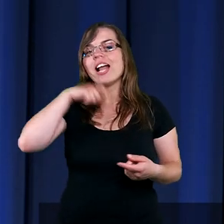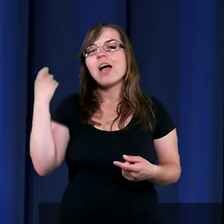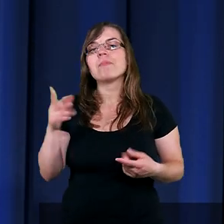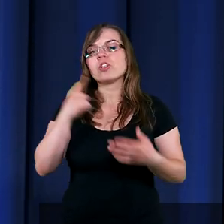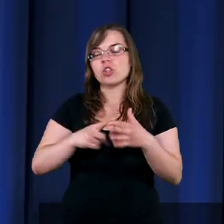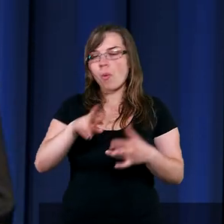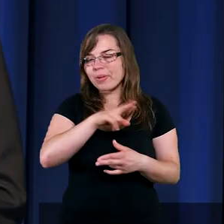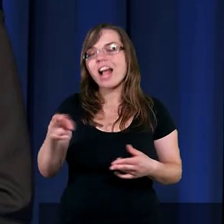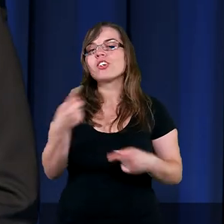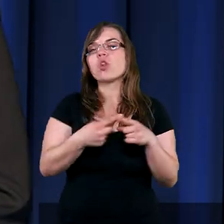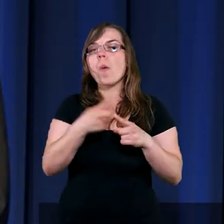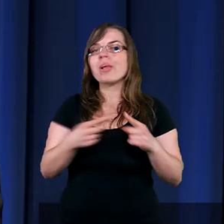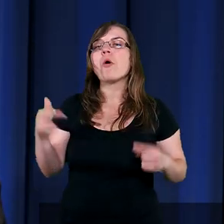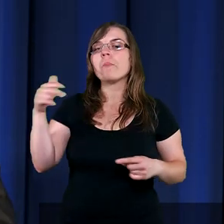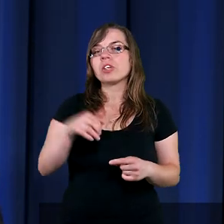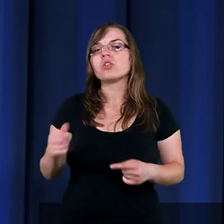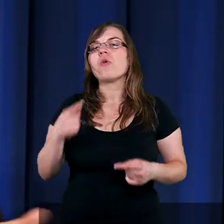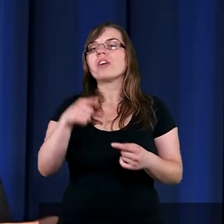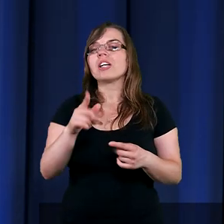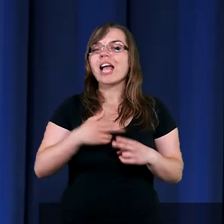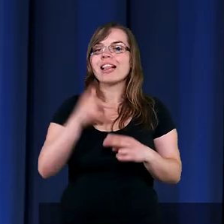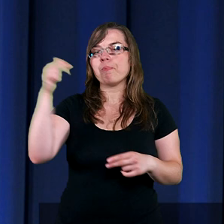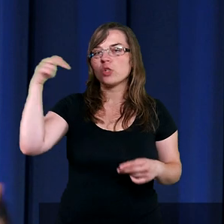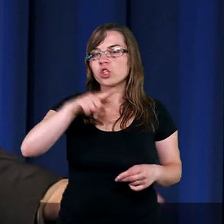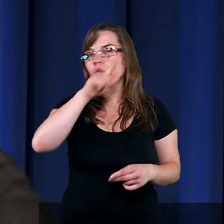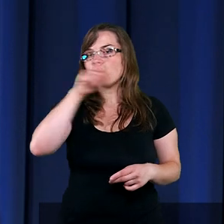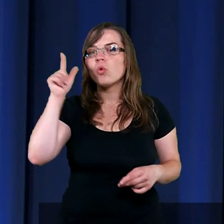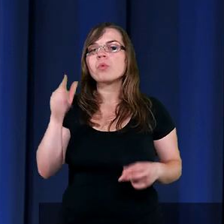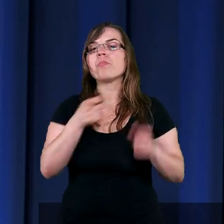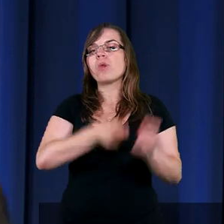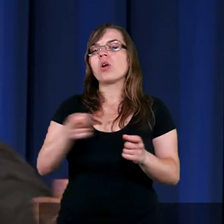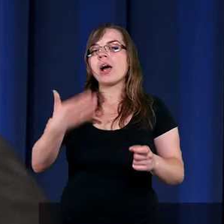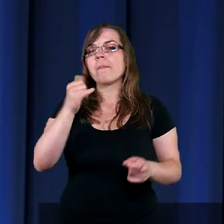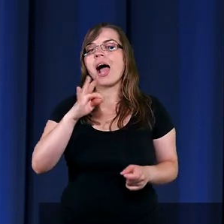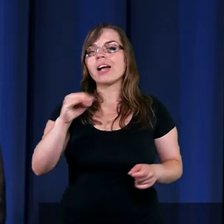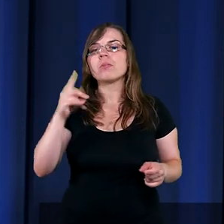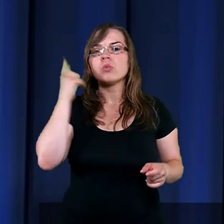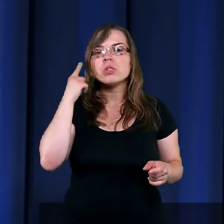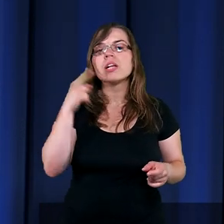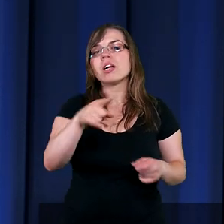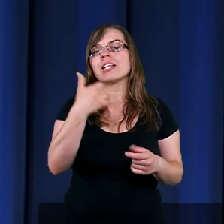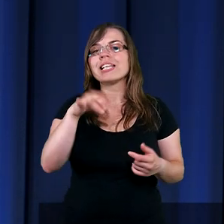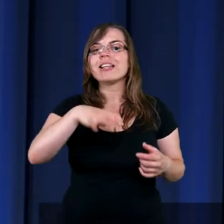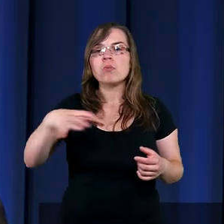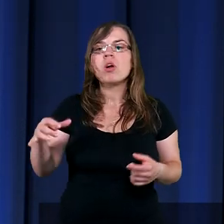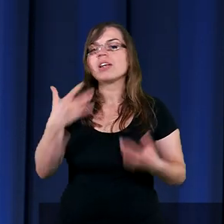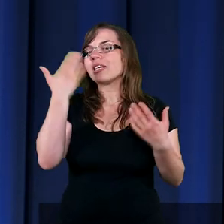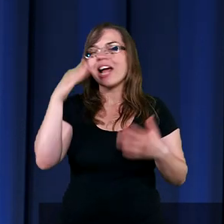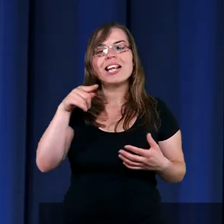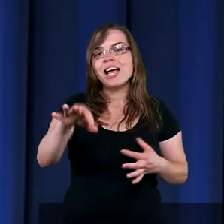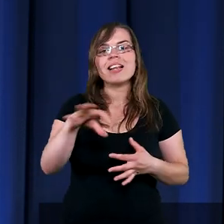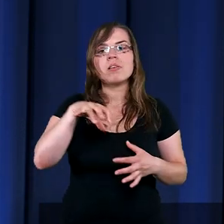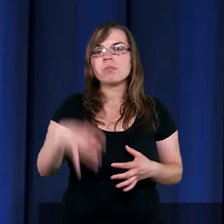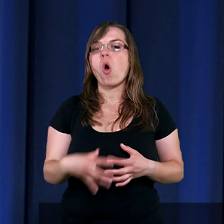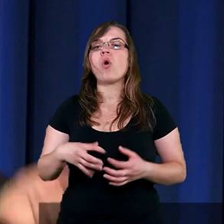rzeczy dopiero przyjdą. Więc kiedy przyszli ludzie pożegnać Martę, bo słyszeli o niej z innych zborów, nie znali tego